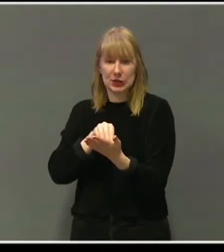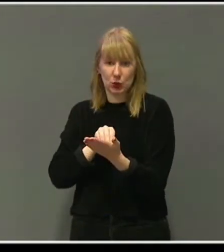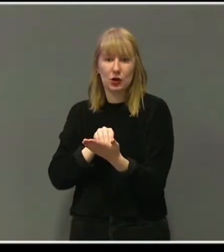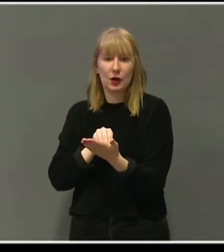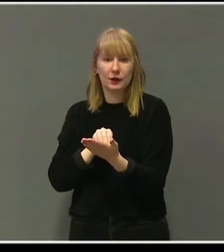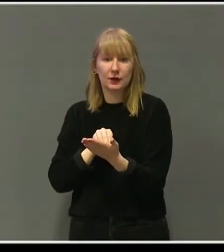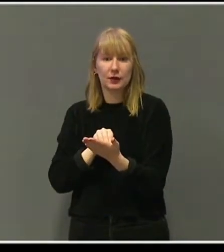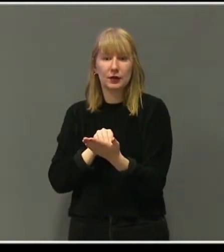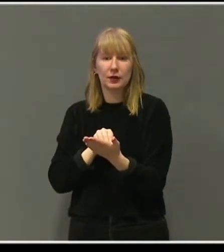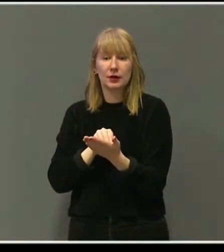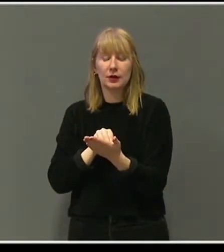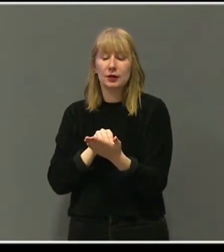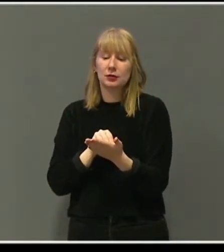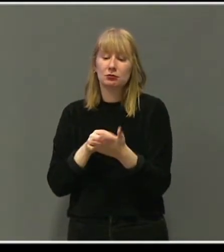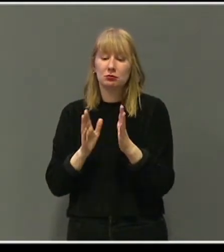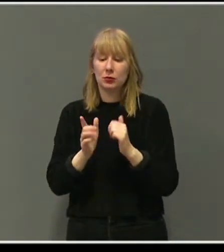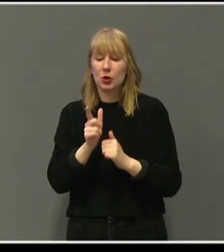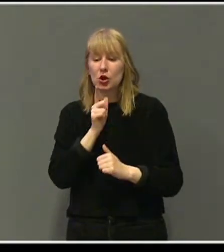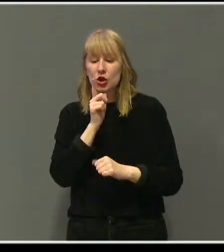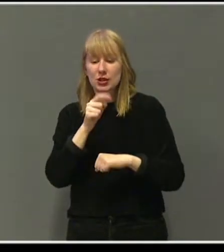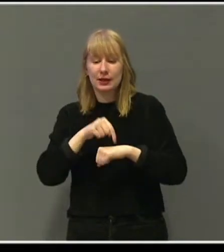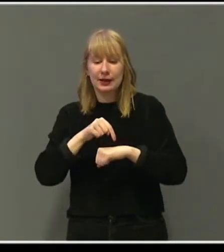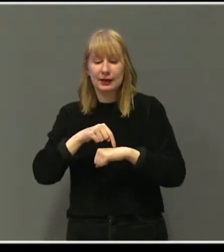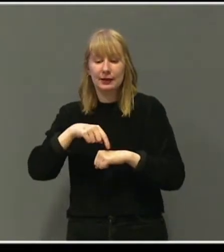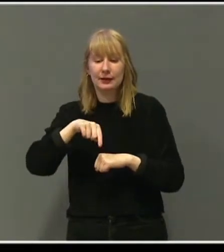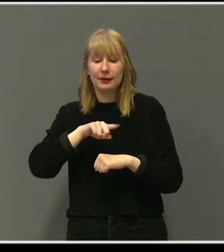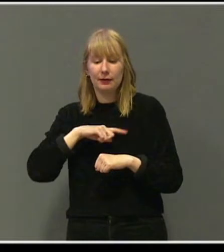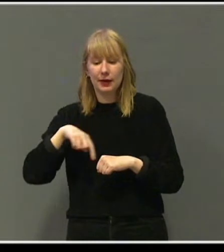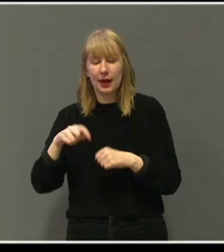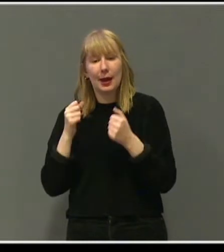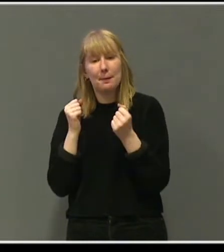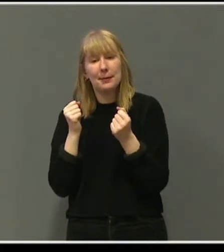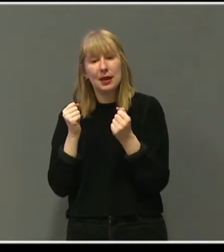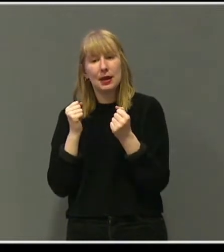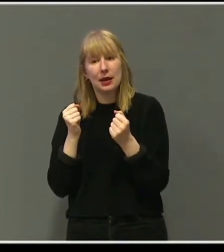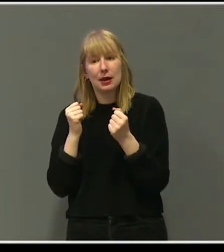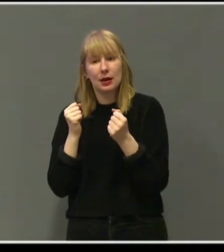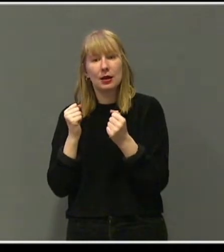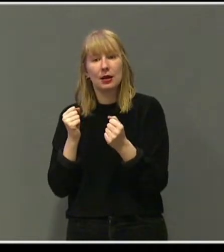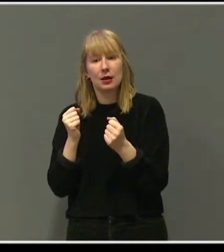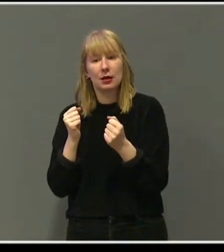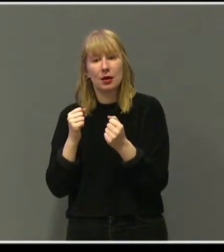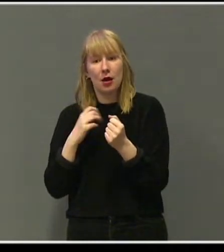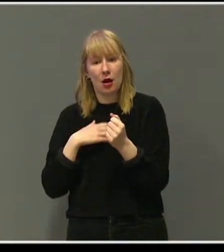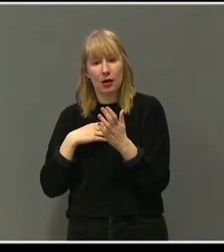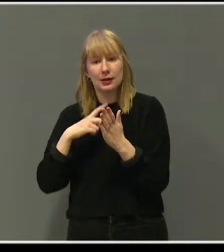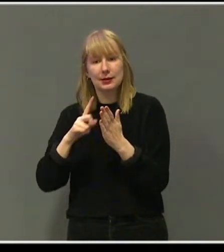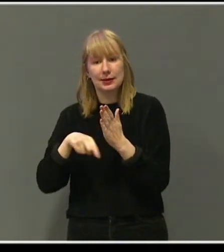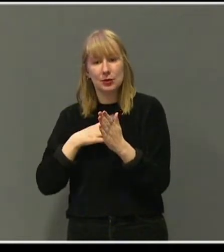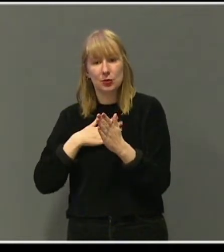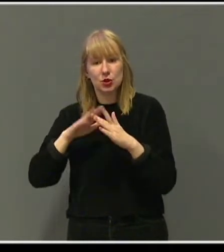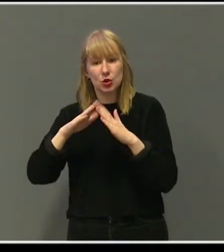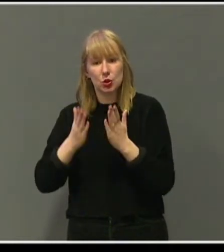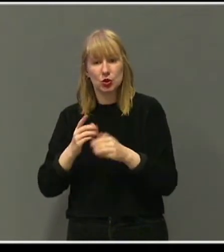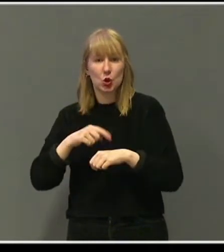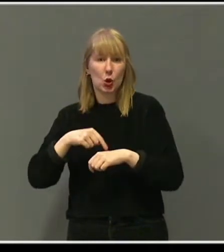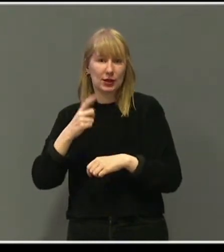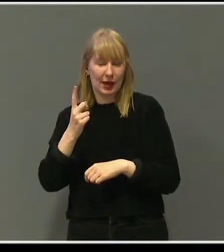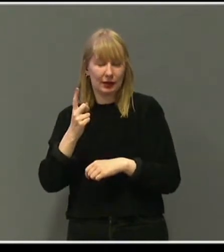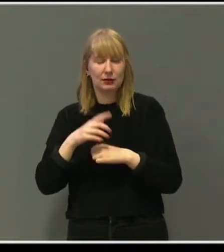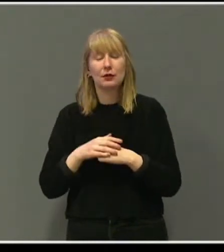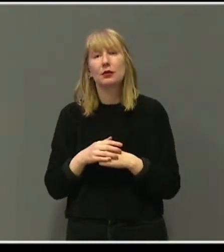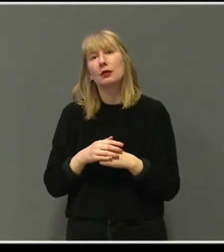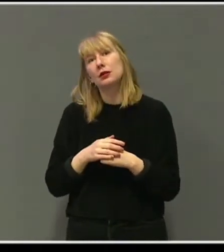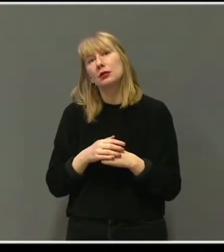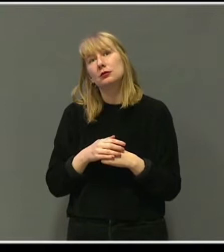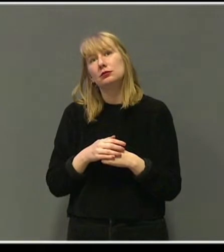Da det nærmet seg lunsj den dagen, satt Rude og oss i bilen. Vi hadde time på sykehuset klokka ett. Vi var der en